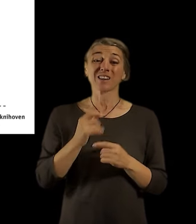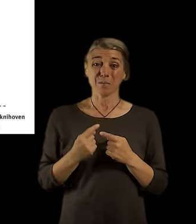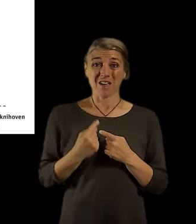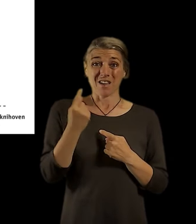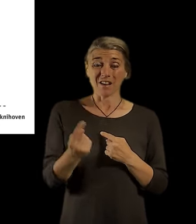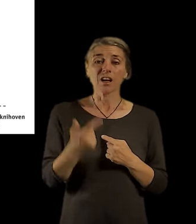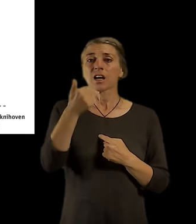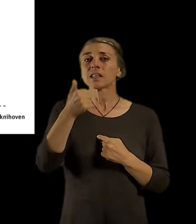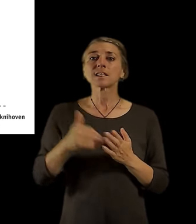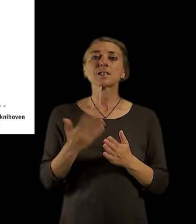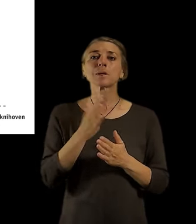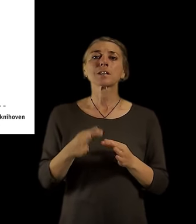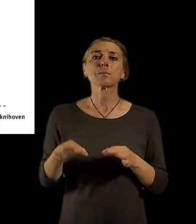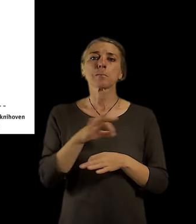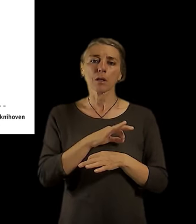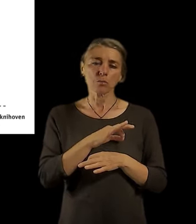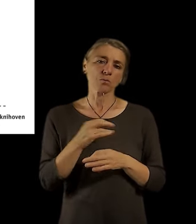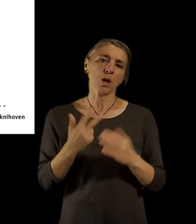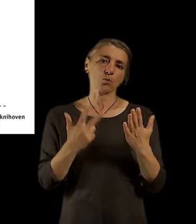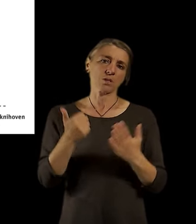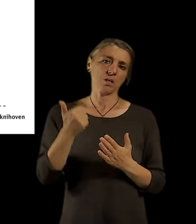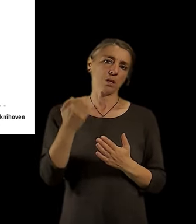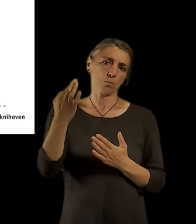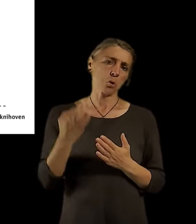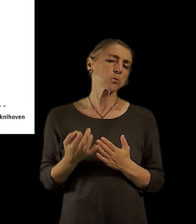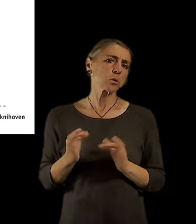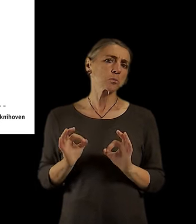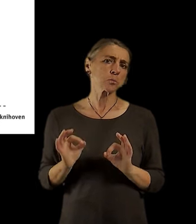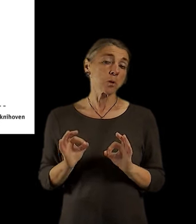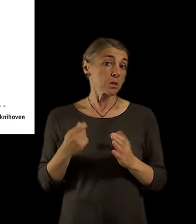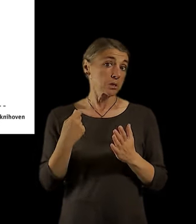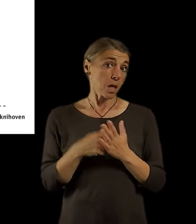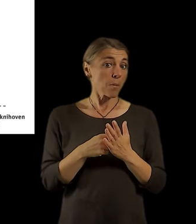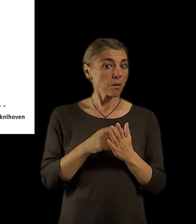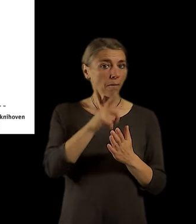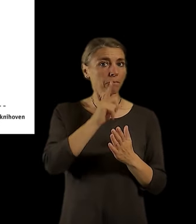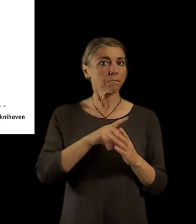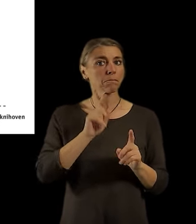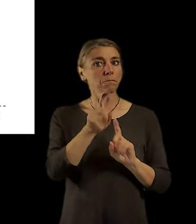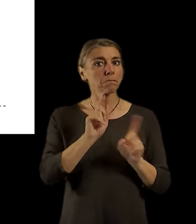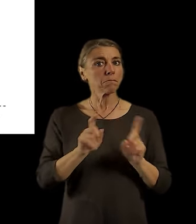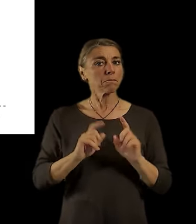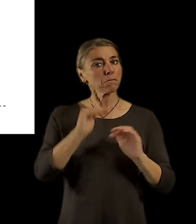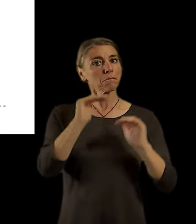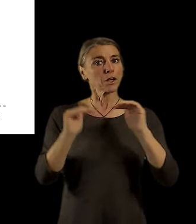až 81% obyvatel v Praze. Docela hezky vidět, jak jsou ty knihovny v Praze rovnoběrně rozmístěny.